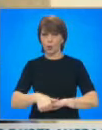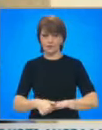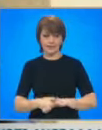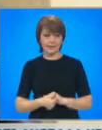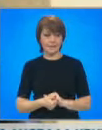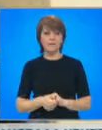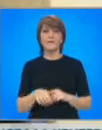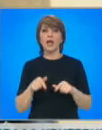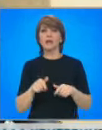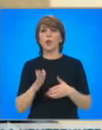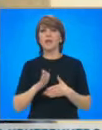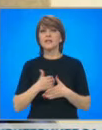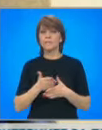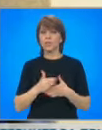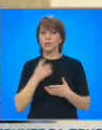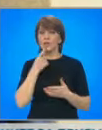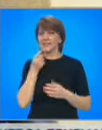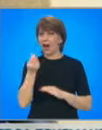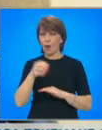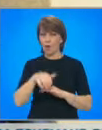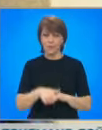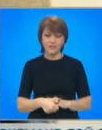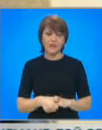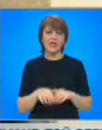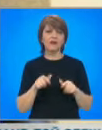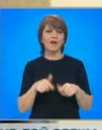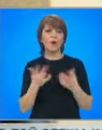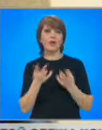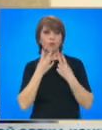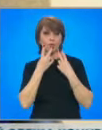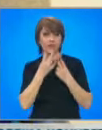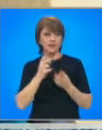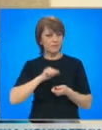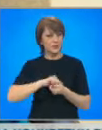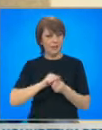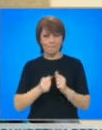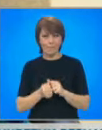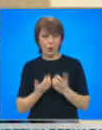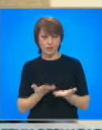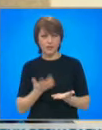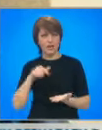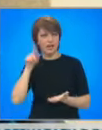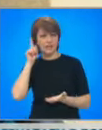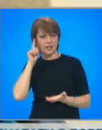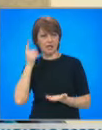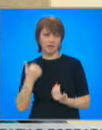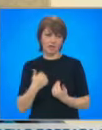Нещото, което той сподели, каза за корупцията, това, което виждам, че се бориш. Вика, знаеш, че аз